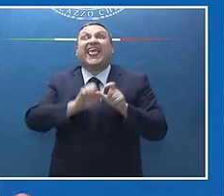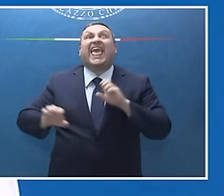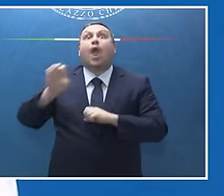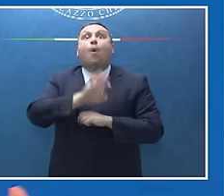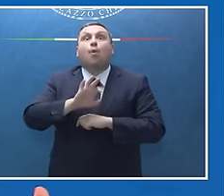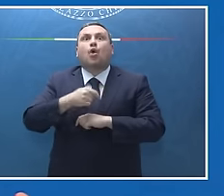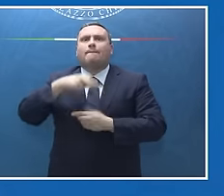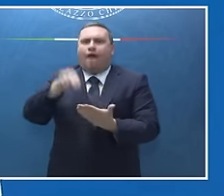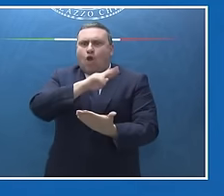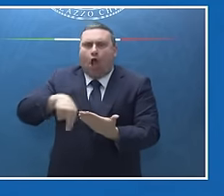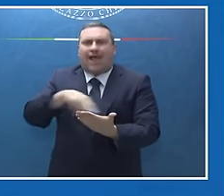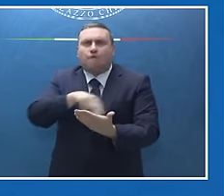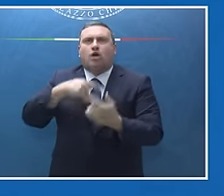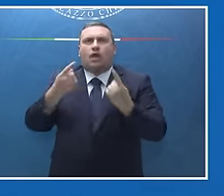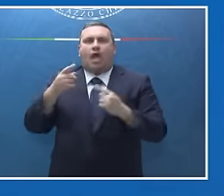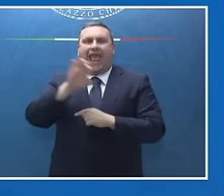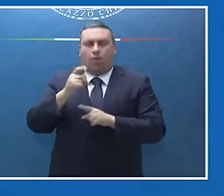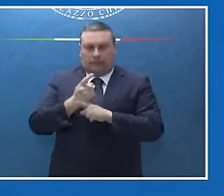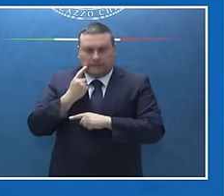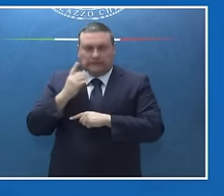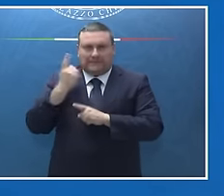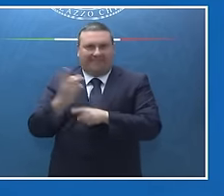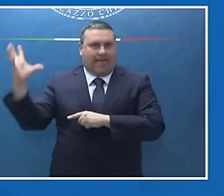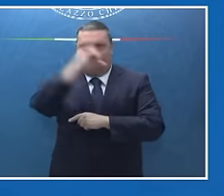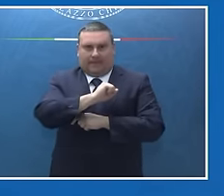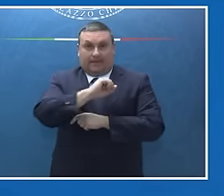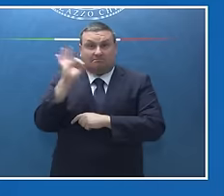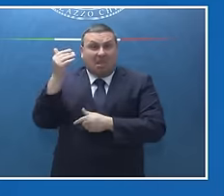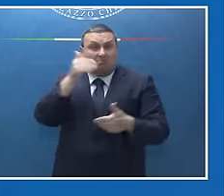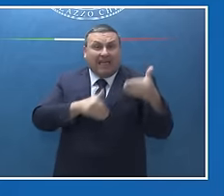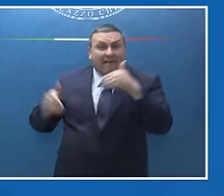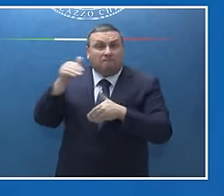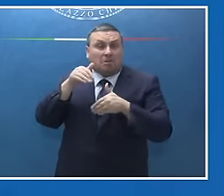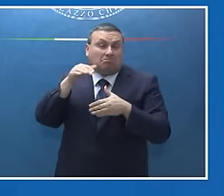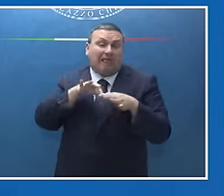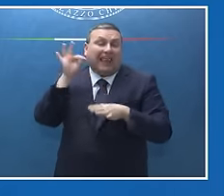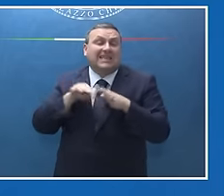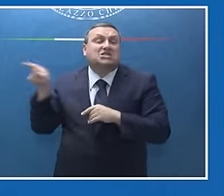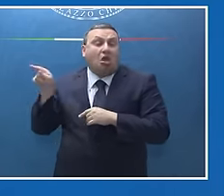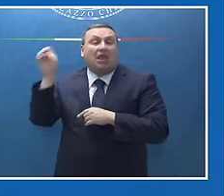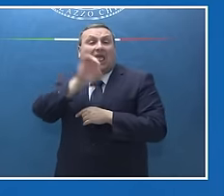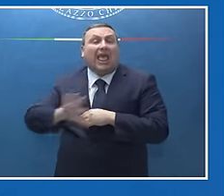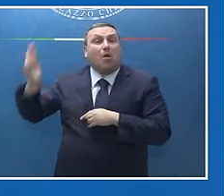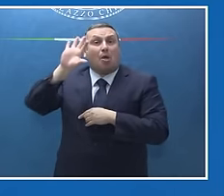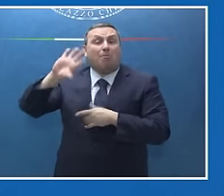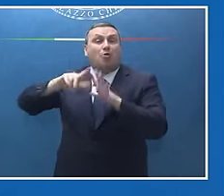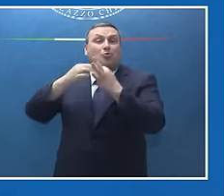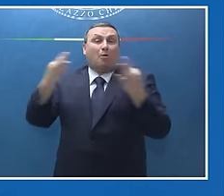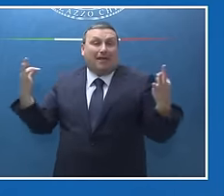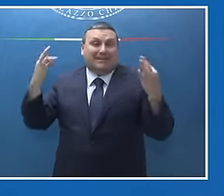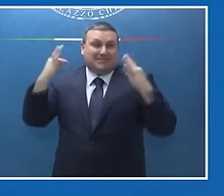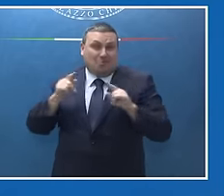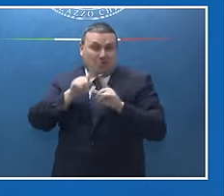vogliamo trarre diciamo come insegnamento dal voto delle elezioni europee che andava tutto bene, temo che le cose sarebbe una lettura un po'